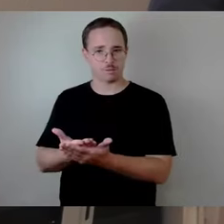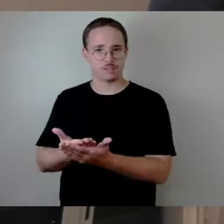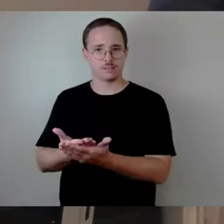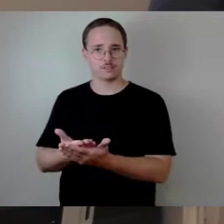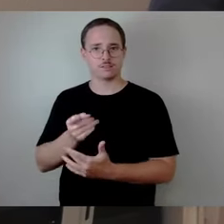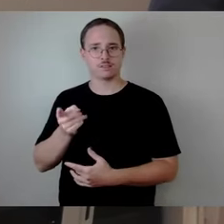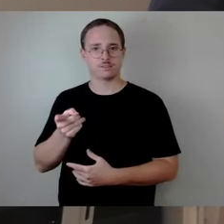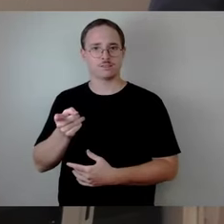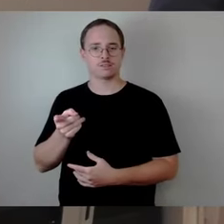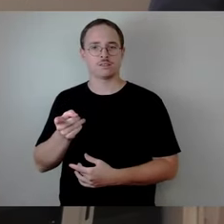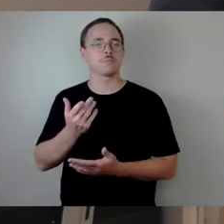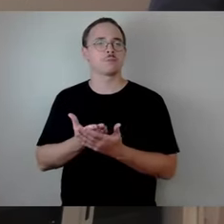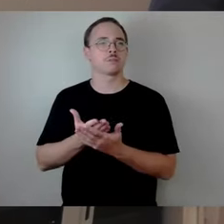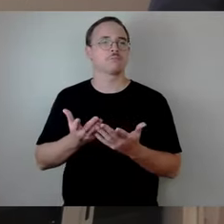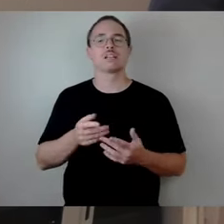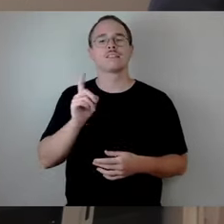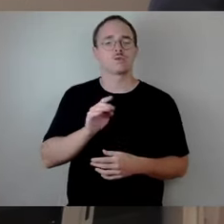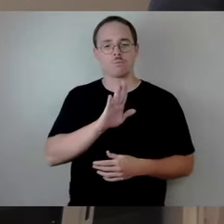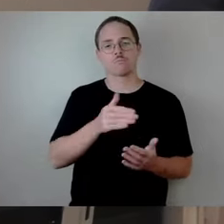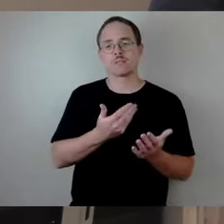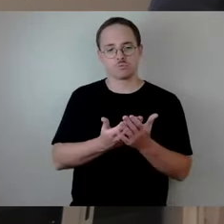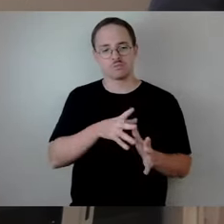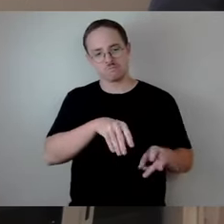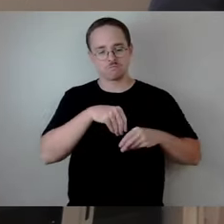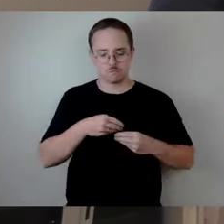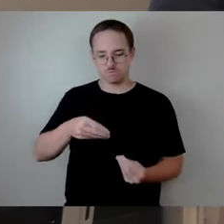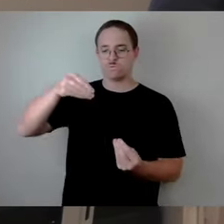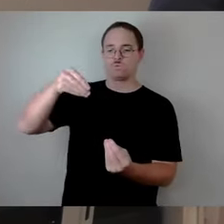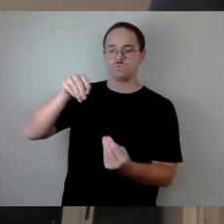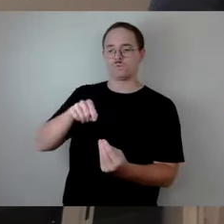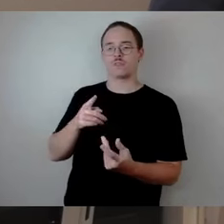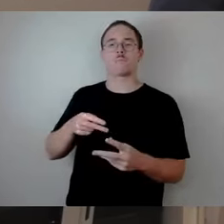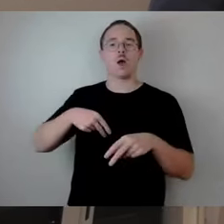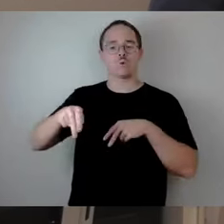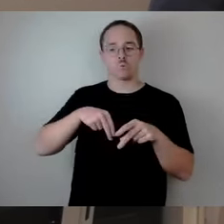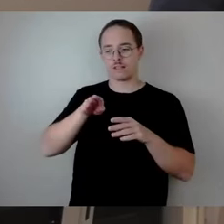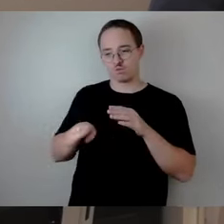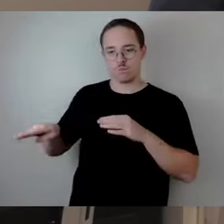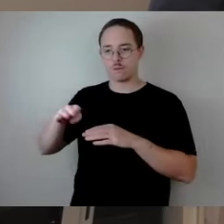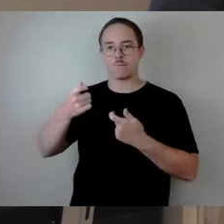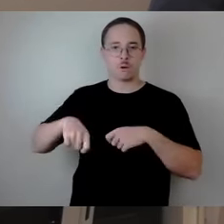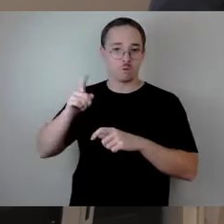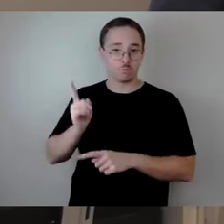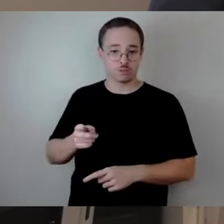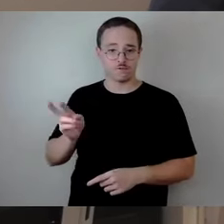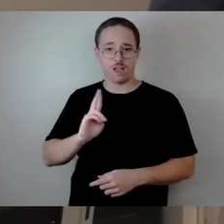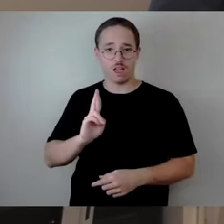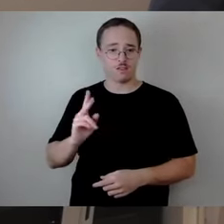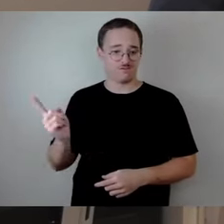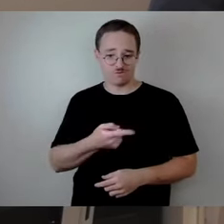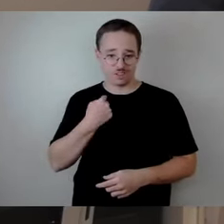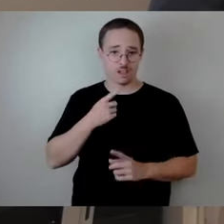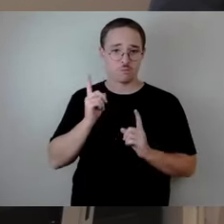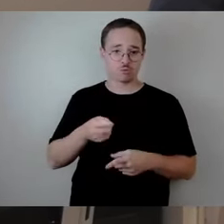wenn, jetzt nehmen wir einfach nur mal Zastrows Beispiel, wenn wir jetzt irgendwie einen Autobahnzubringer oder was bauen müssen, dass wir das alles mit unserem